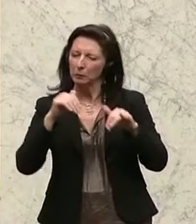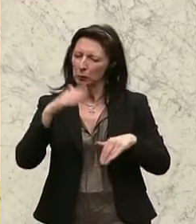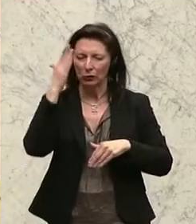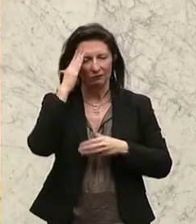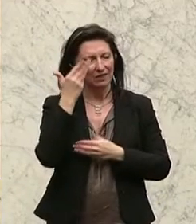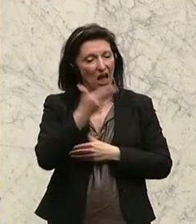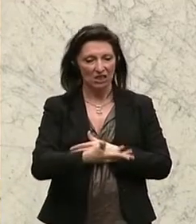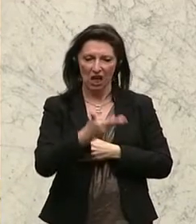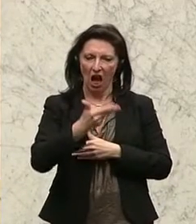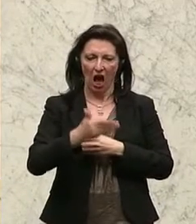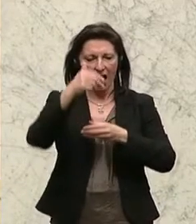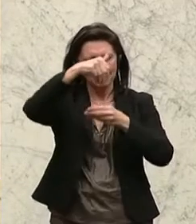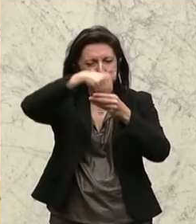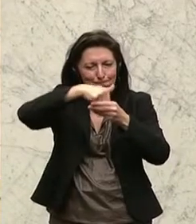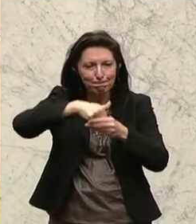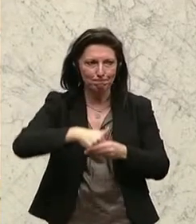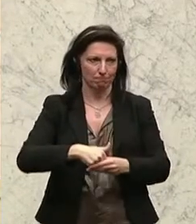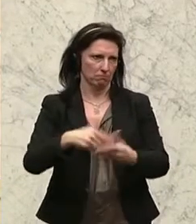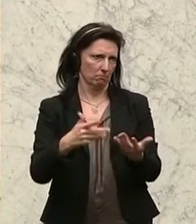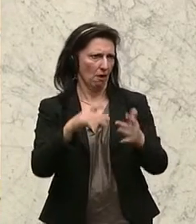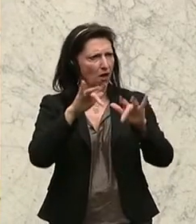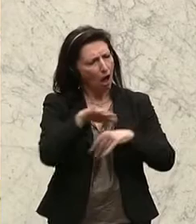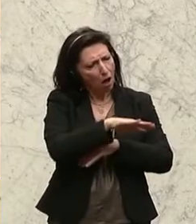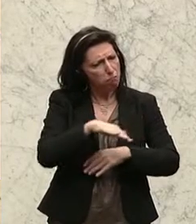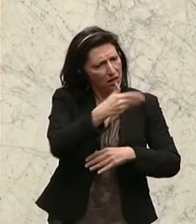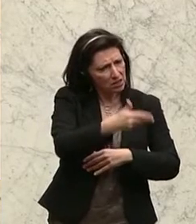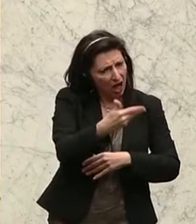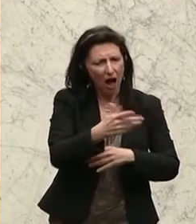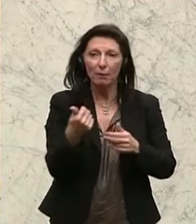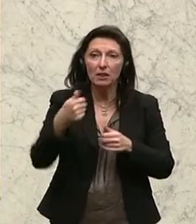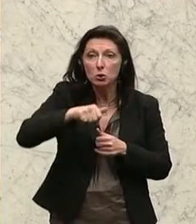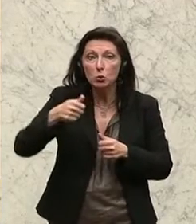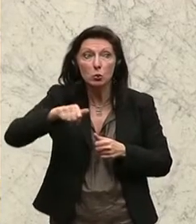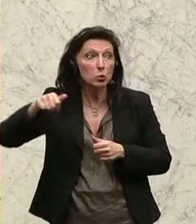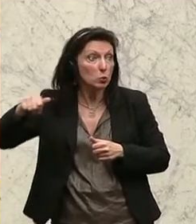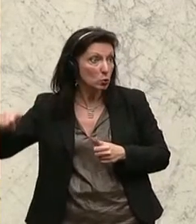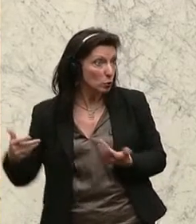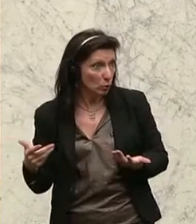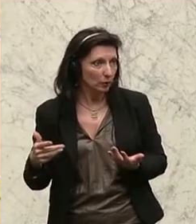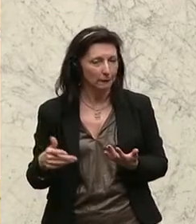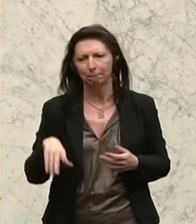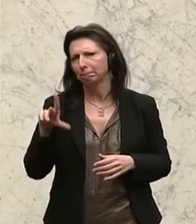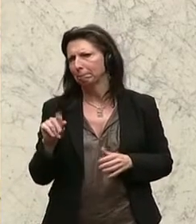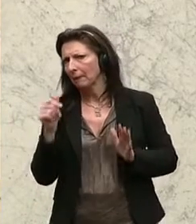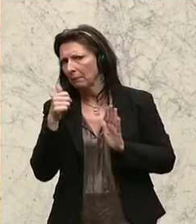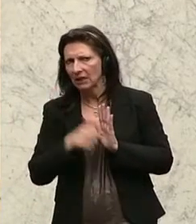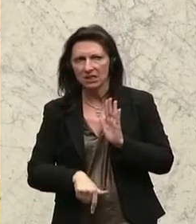Es gibt immer ein Basisgehalt und dazu gibt es dann die leistungsorientierten Komponenten, die normalerweise von Mindeststandards oder